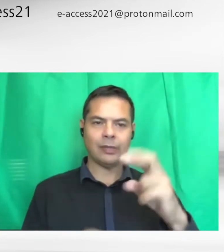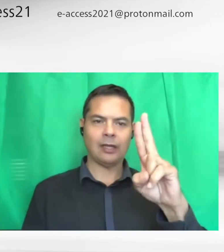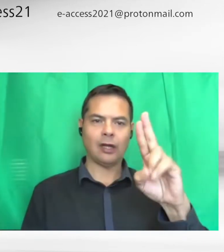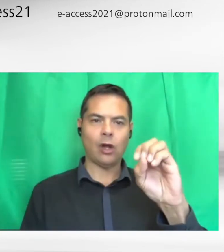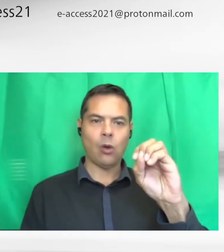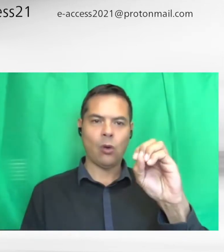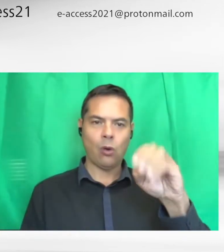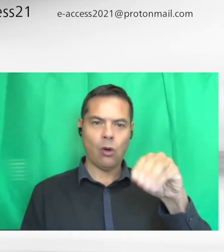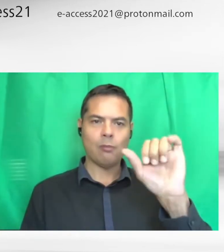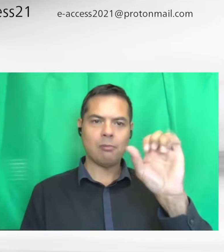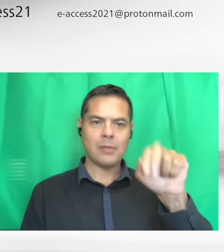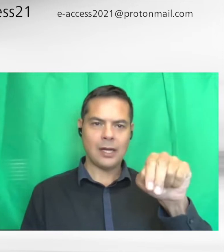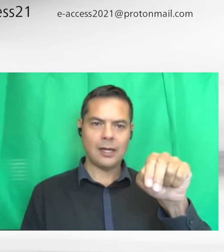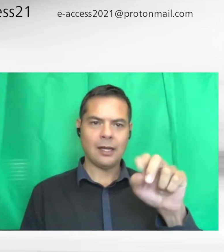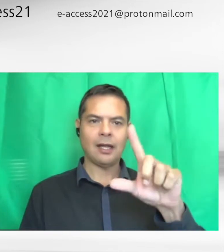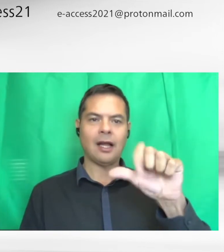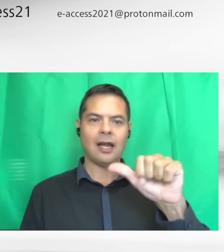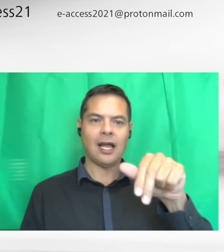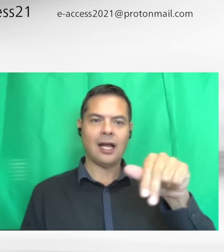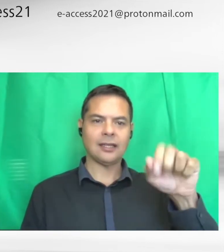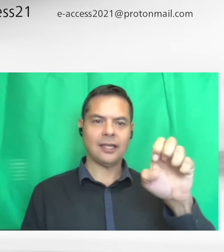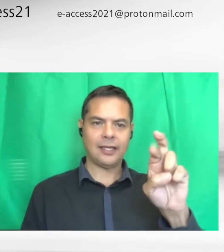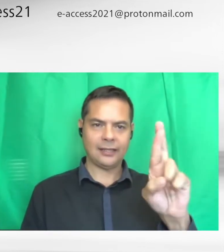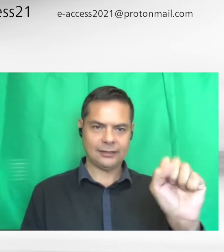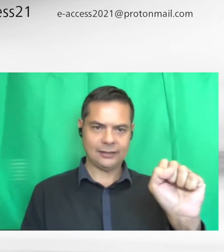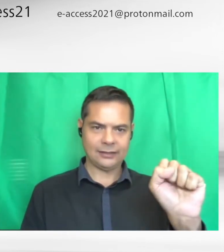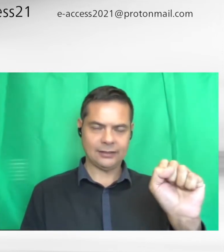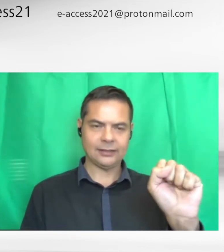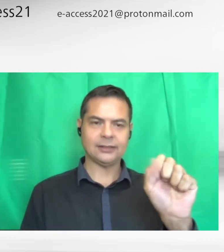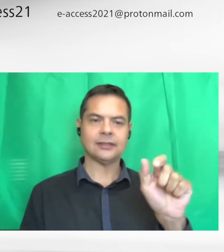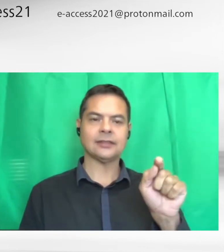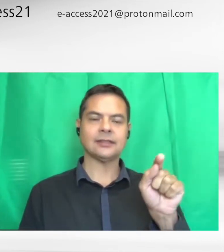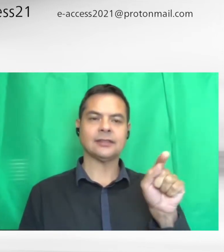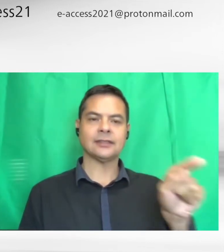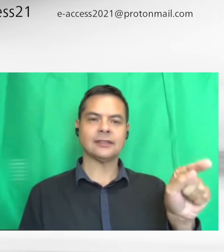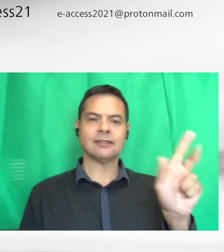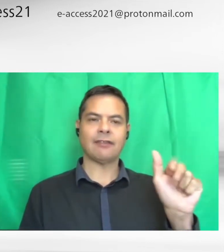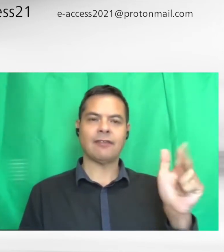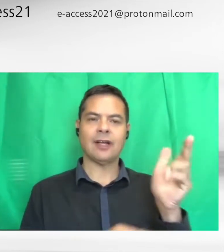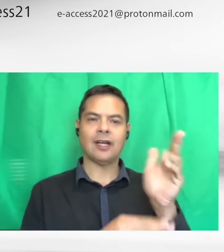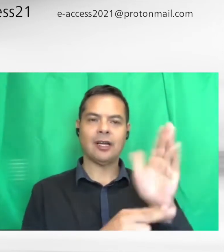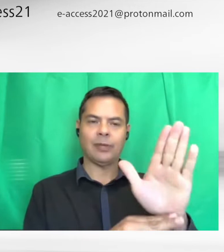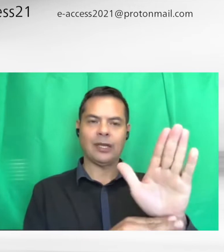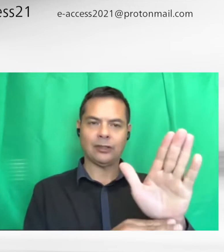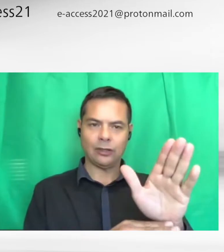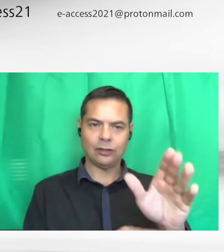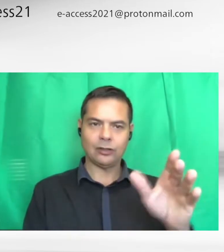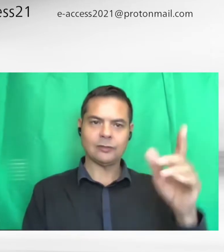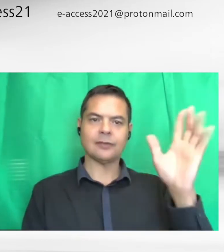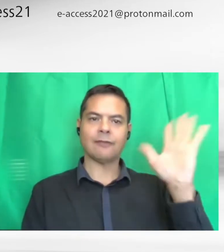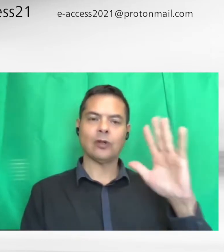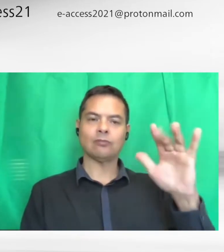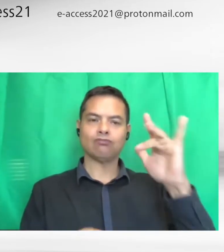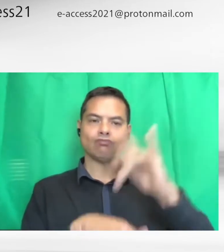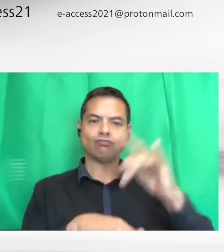Il a étudié la pédagogie curative à l'Université de Fribourg et depuis 2017, il travaille au Centre suisse de pédagogie